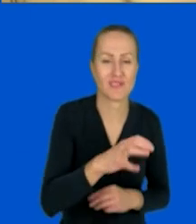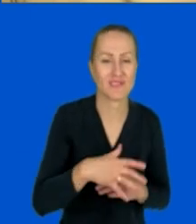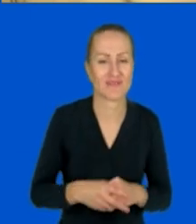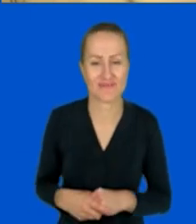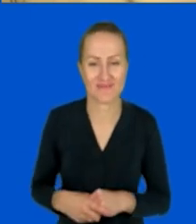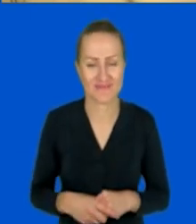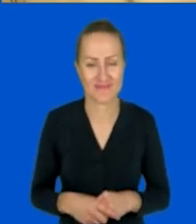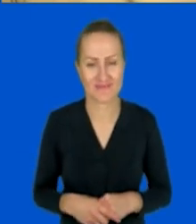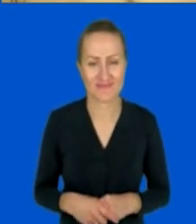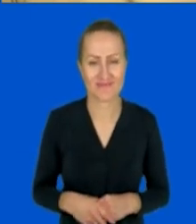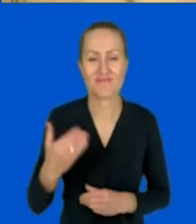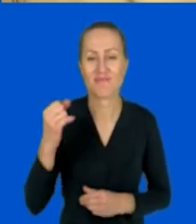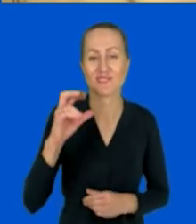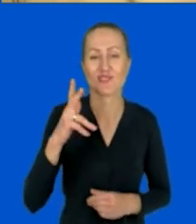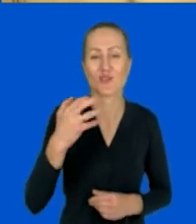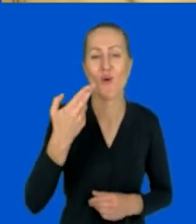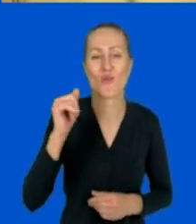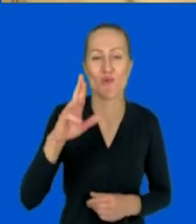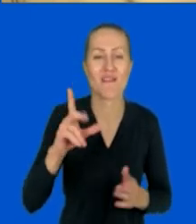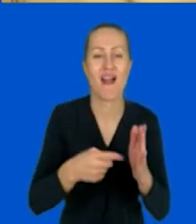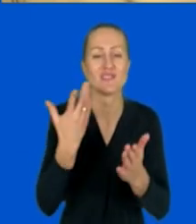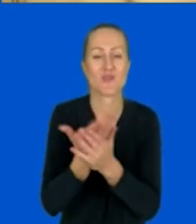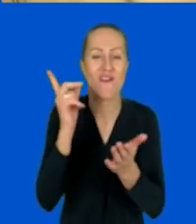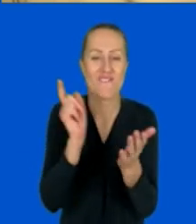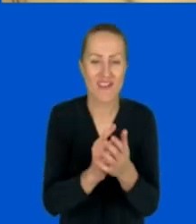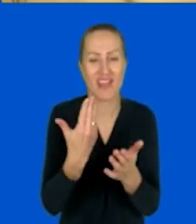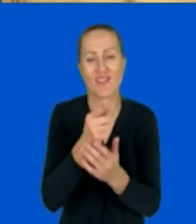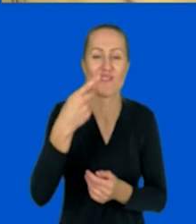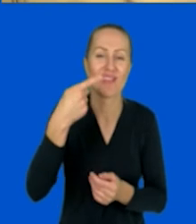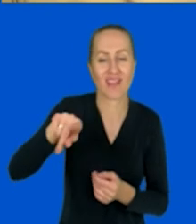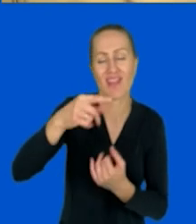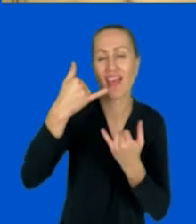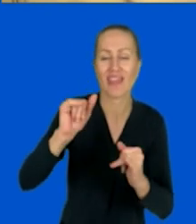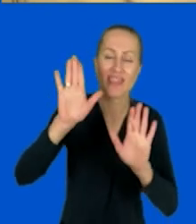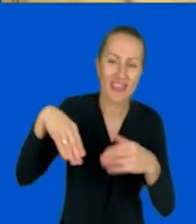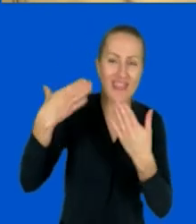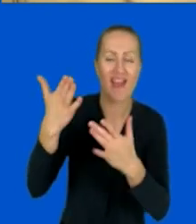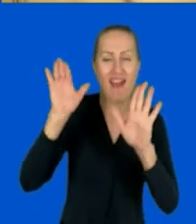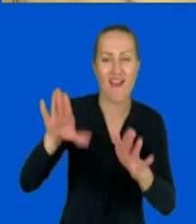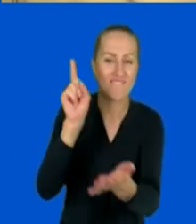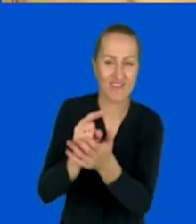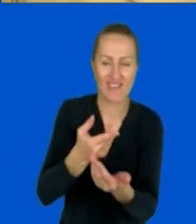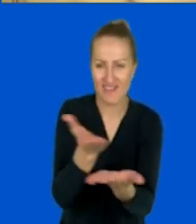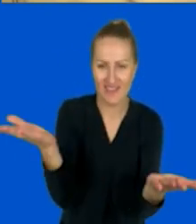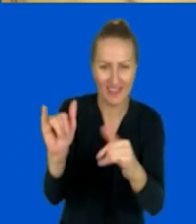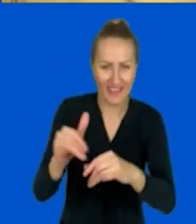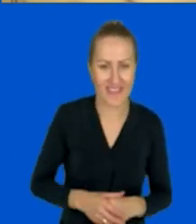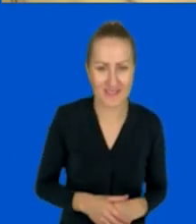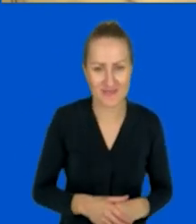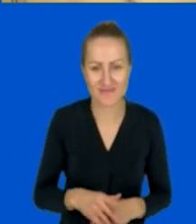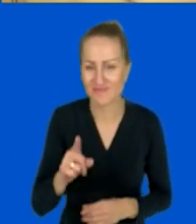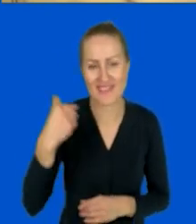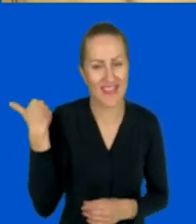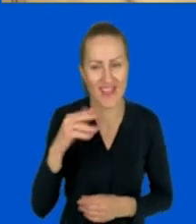z nerwów. Maskonury, ponieważ już raz wygrały, postanowiły wszystkim innym dać teraz wyjść na prowadzenie i nie